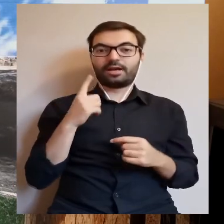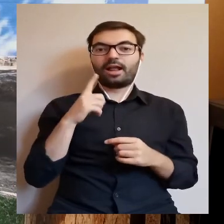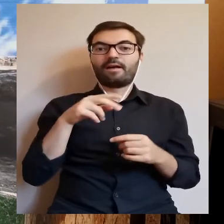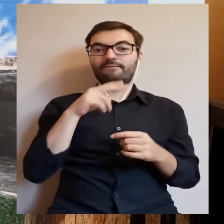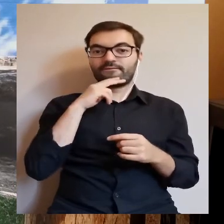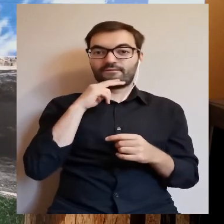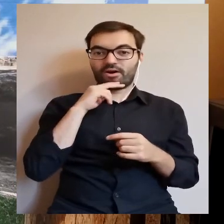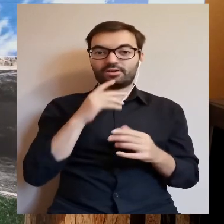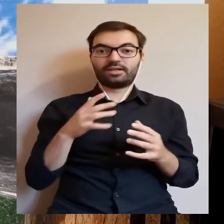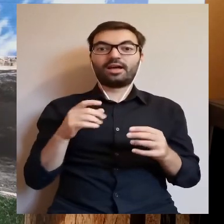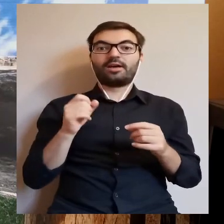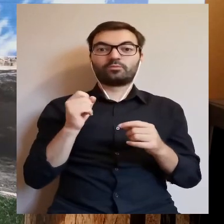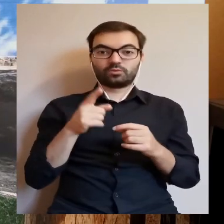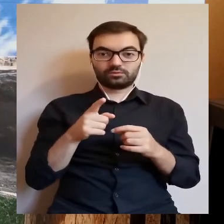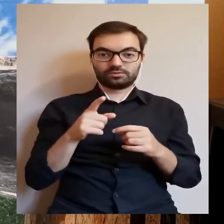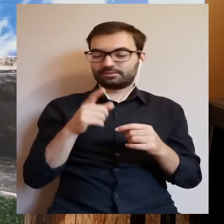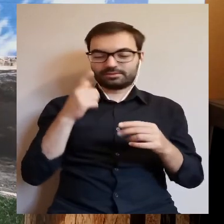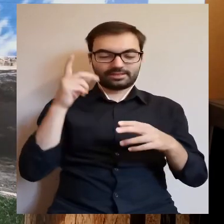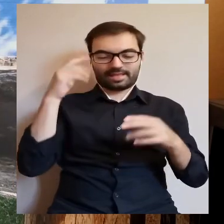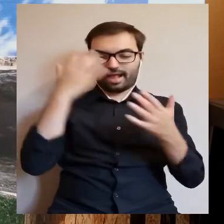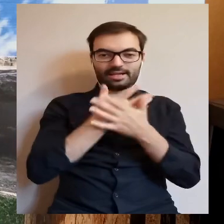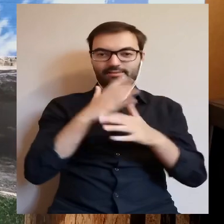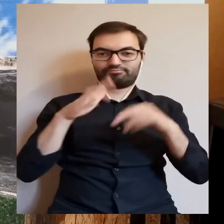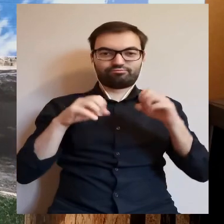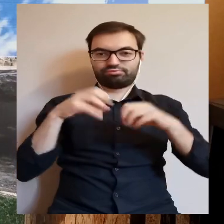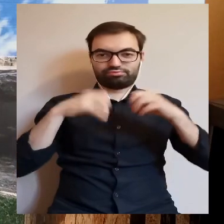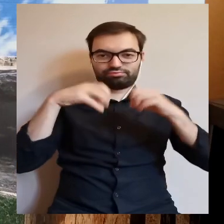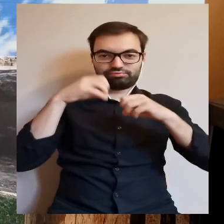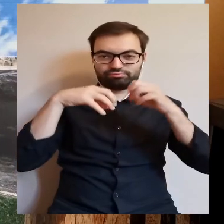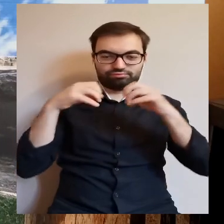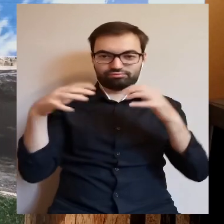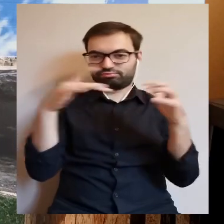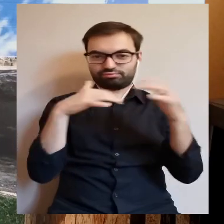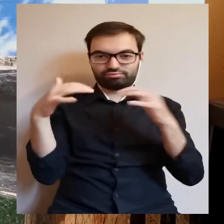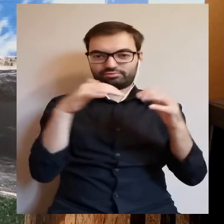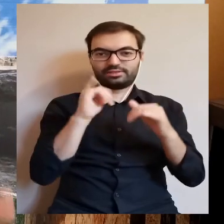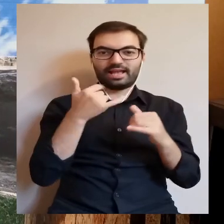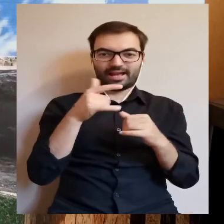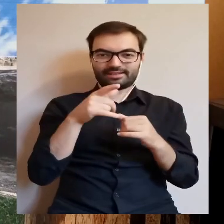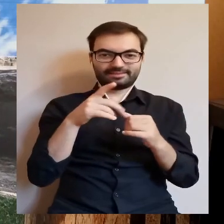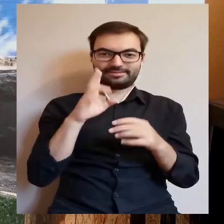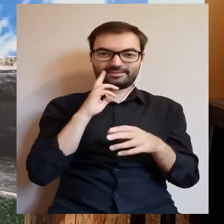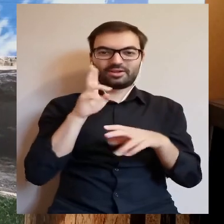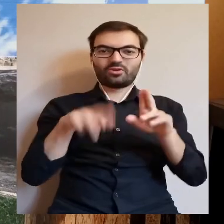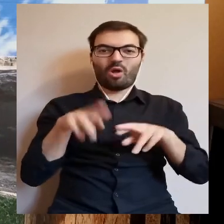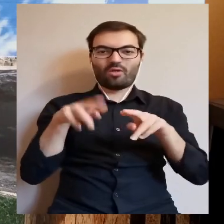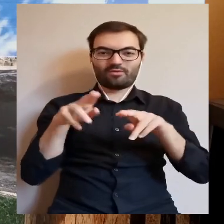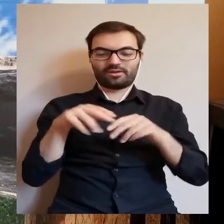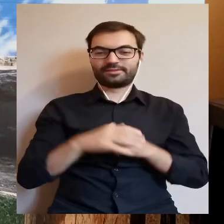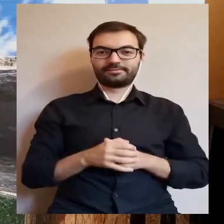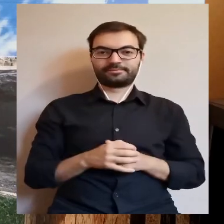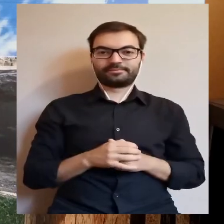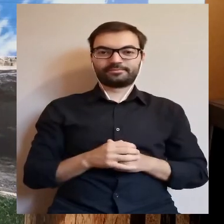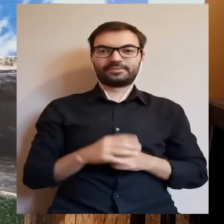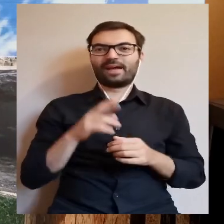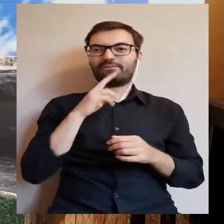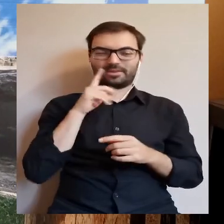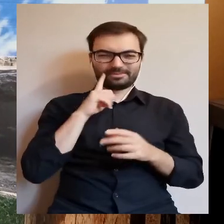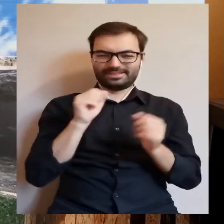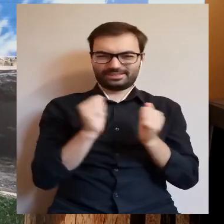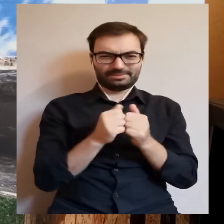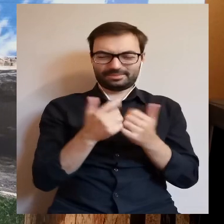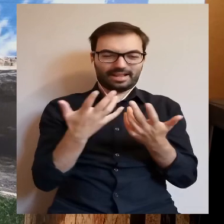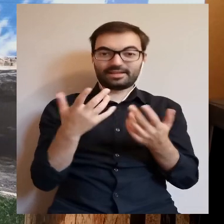się pojawiła, to się tak zakotłowało, jak w kotle wrzało. Chociaż woda wcale nie była gorąca, wręcz przeciwnie.